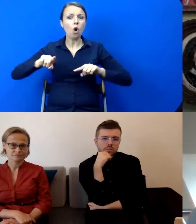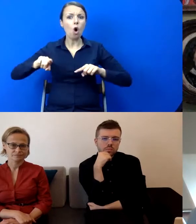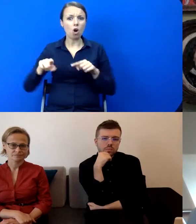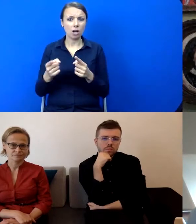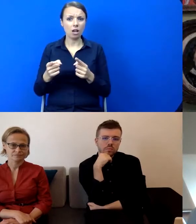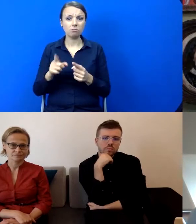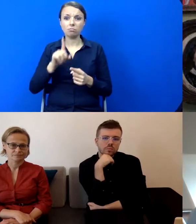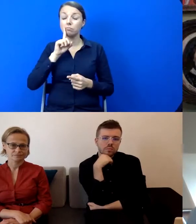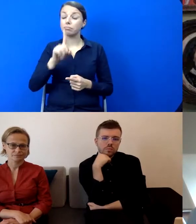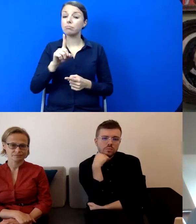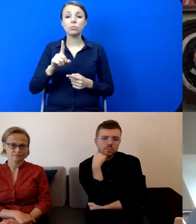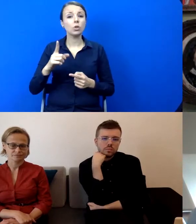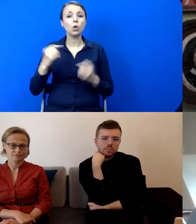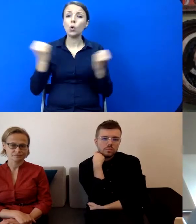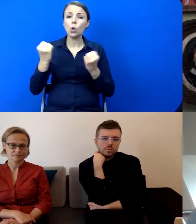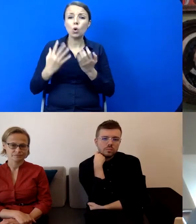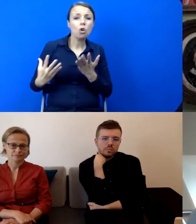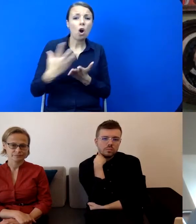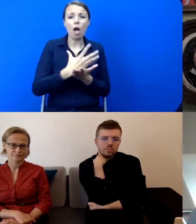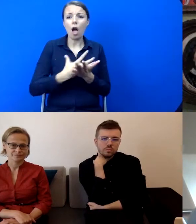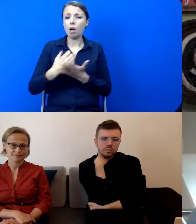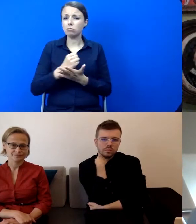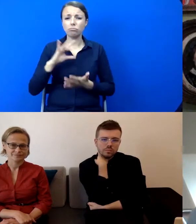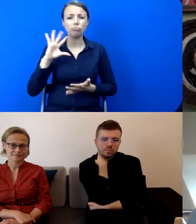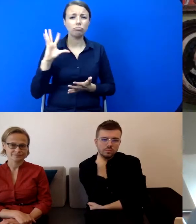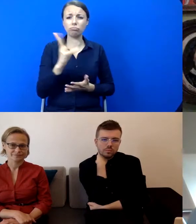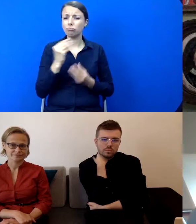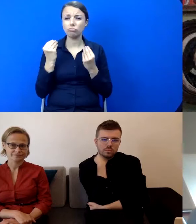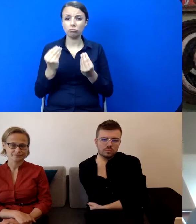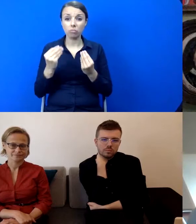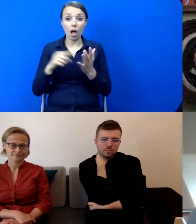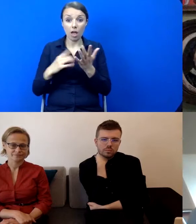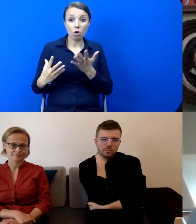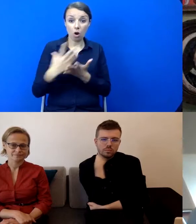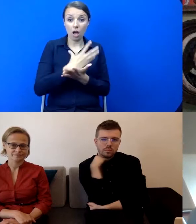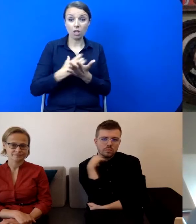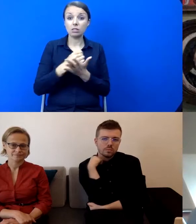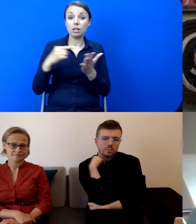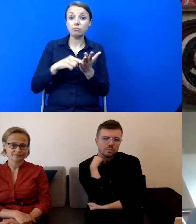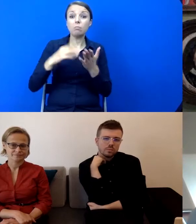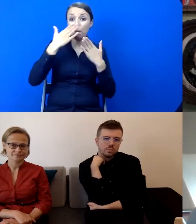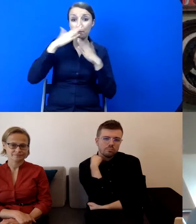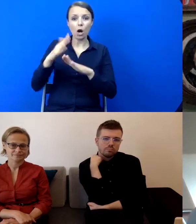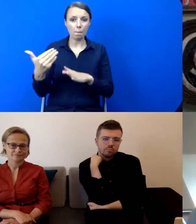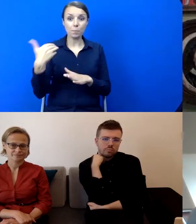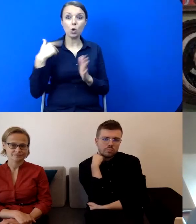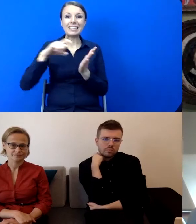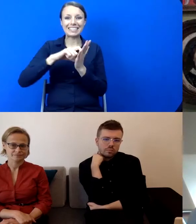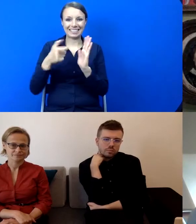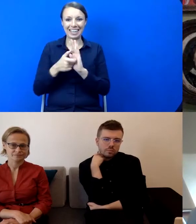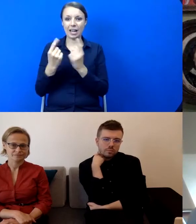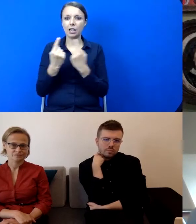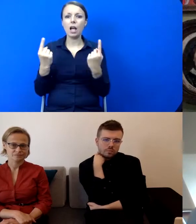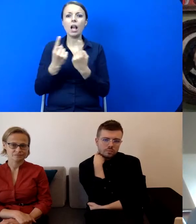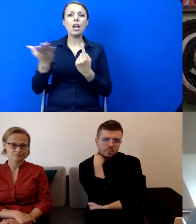niesamowitej kolekcji, która to kolekcja była pokazywana w salach, tej historycznej części